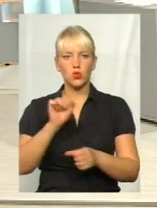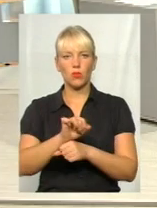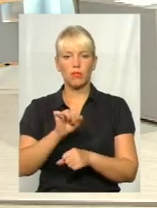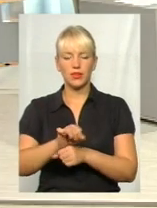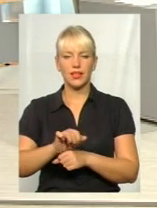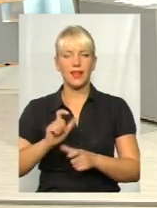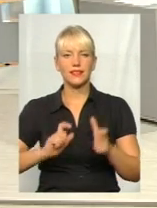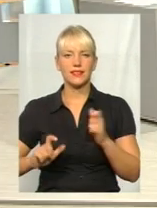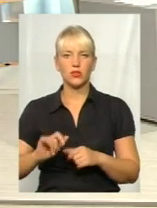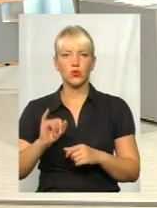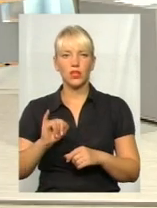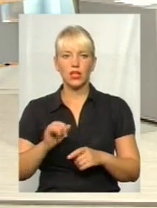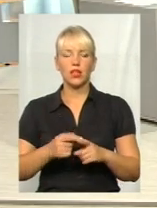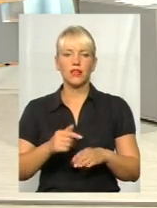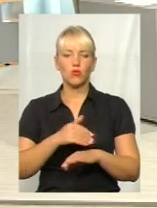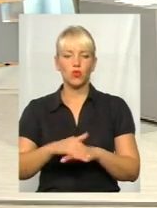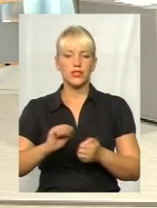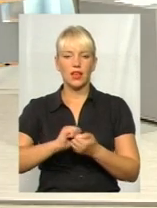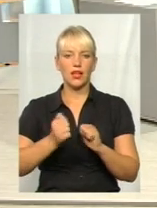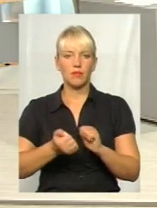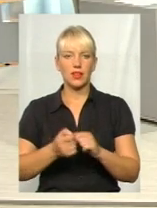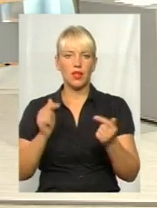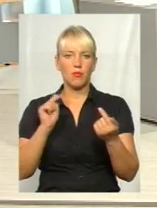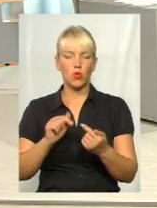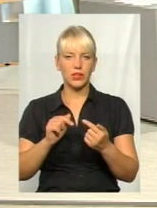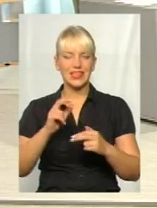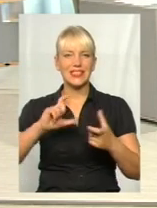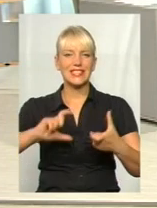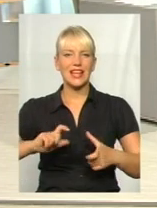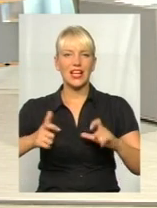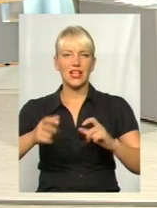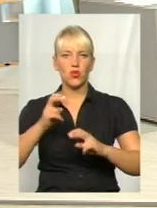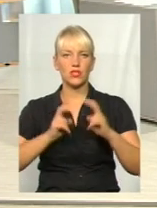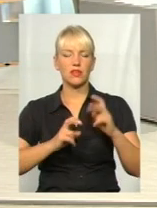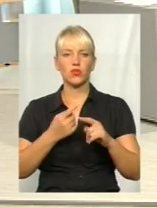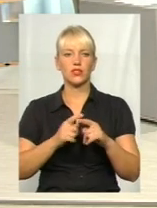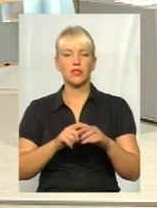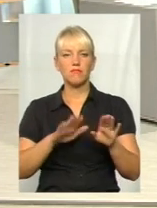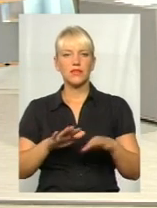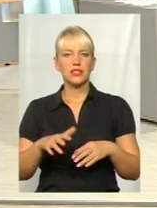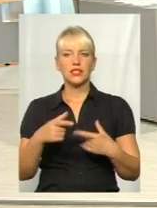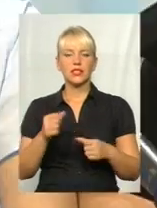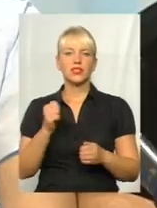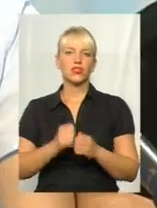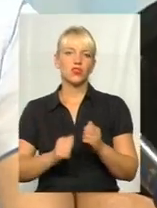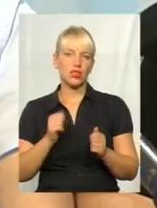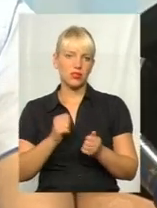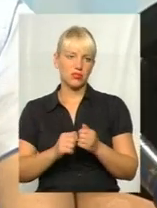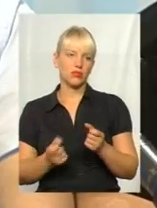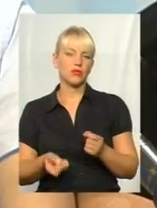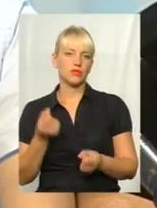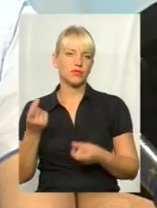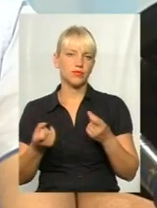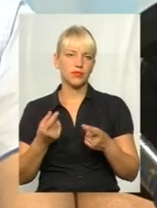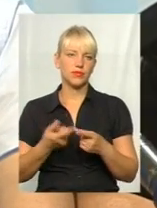Поділля і вулиця Кам'янецька напроти цегельного заводу. Це місця концентрації ДТП, це місця, де було скоєно протягом зі року,